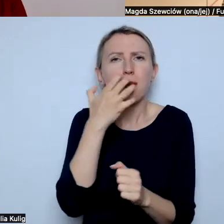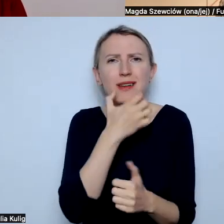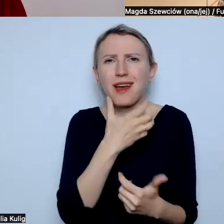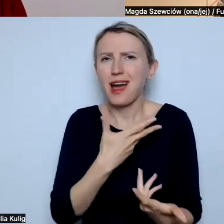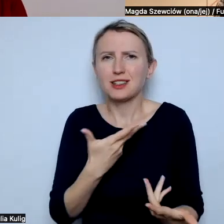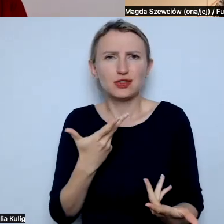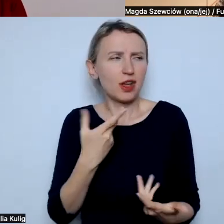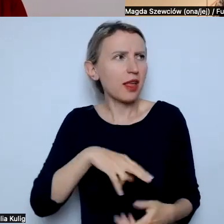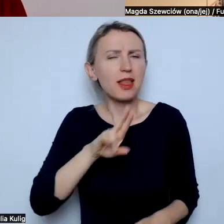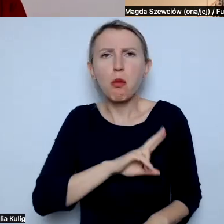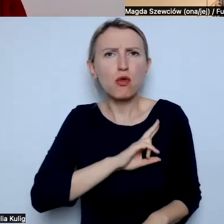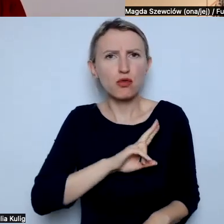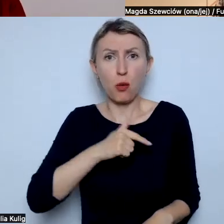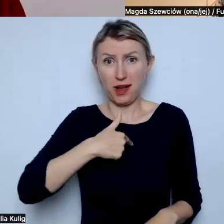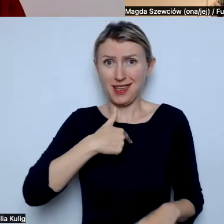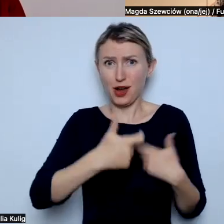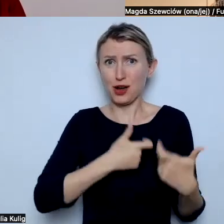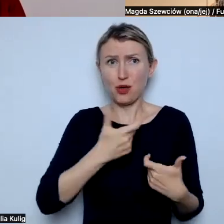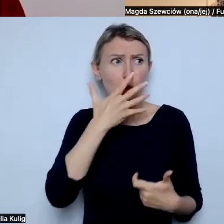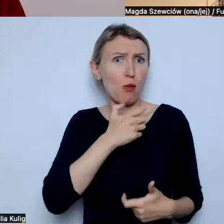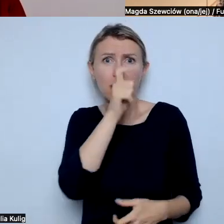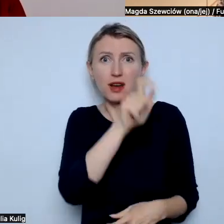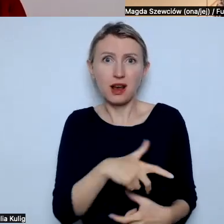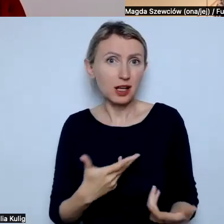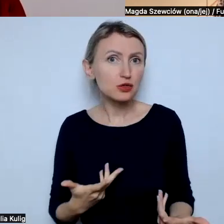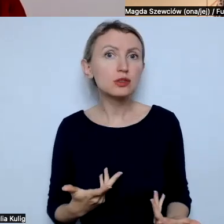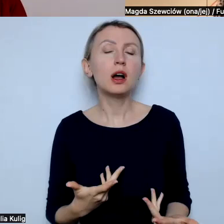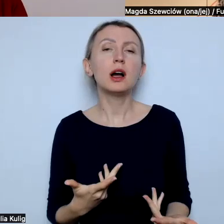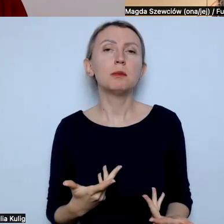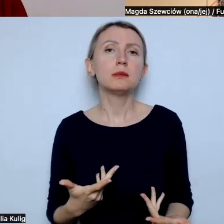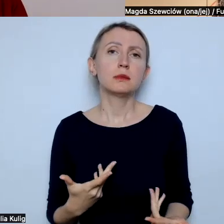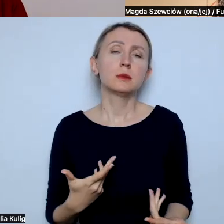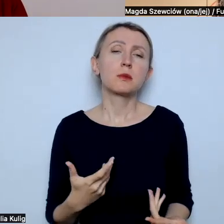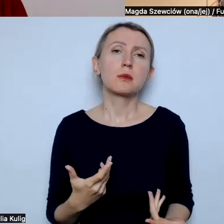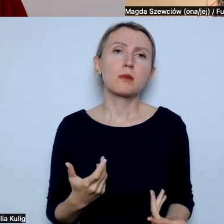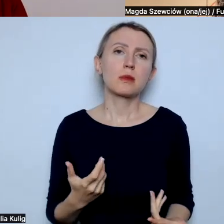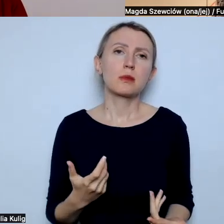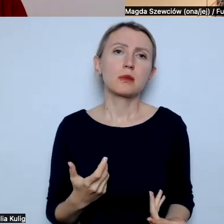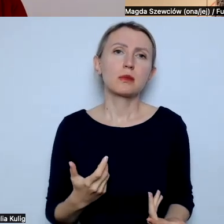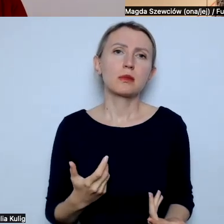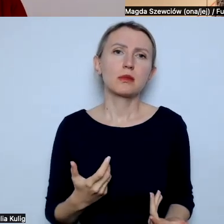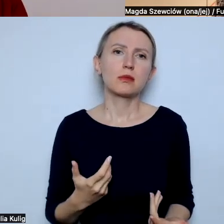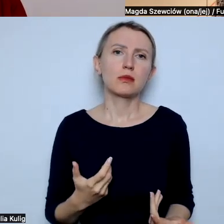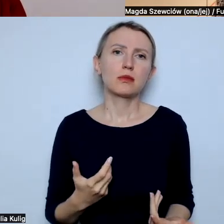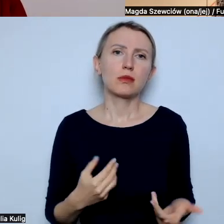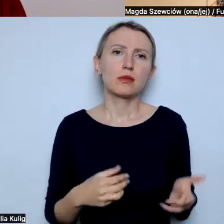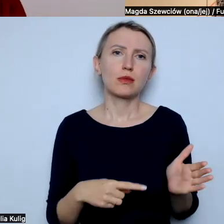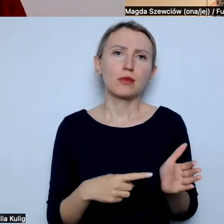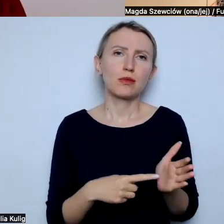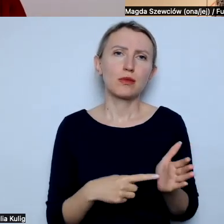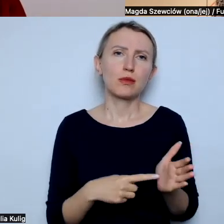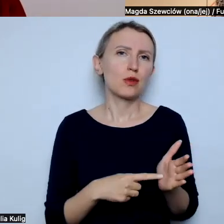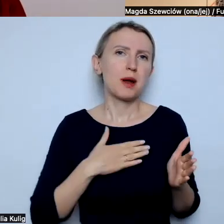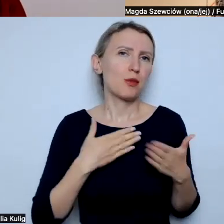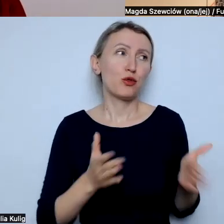mu się coś, co robię w jakiś konkretny sposób, to jestem totalnie otwarza na taki